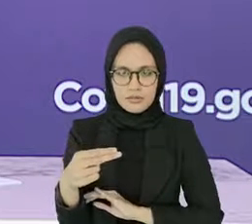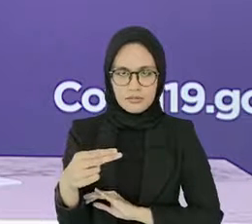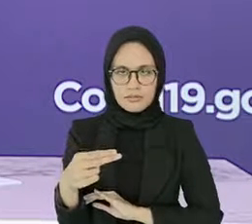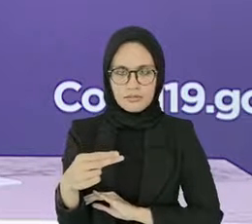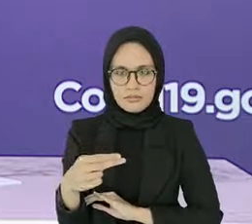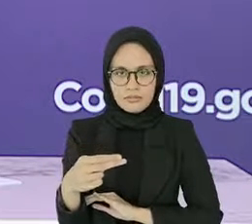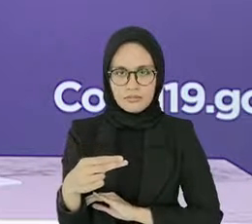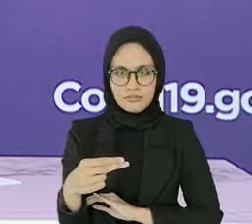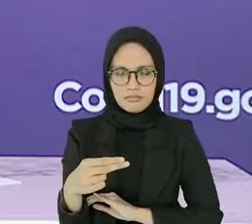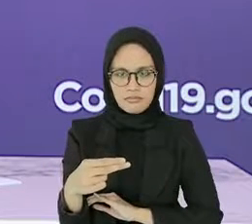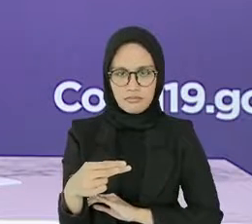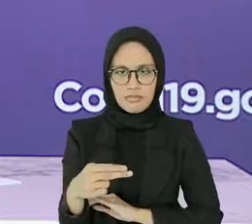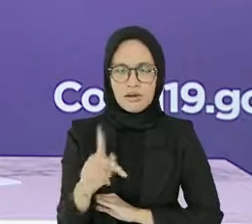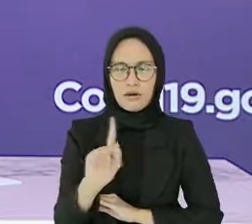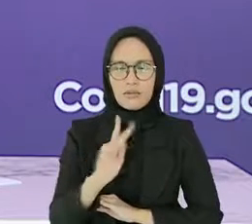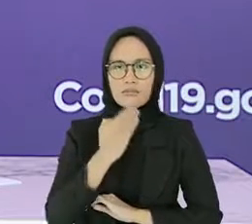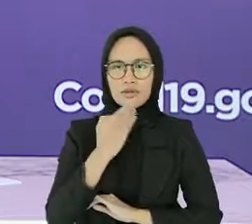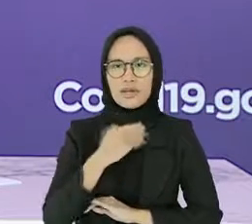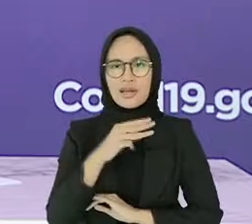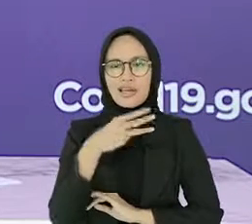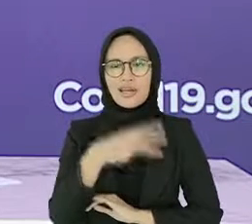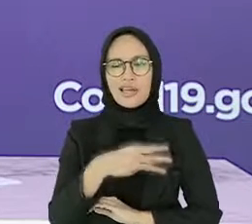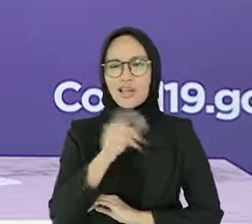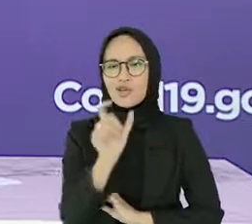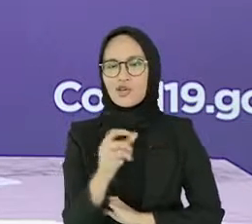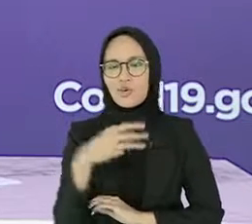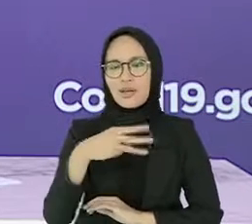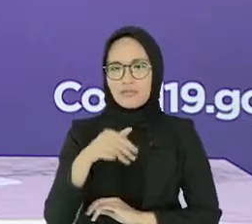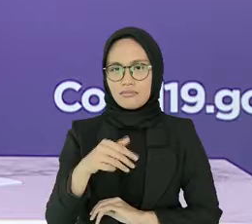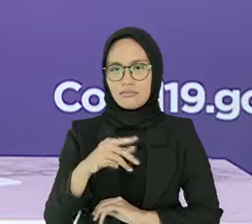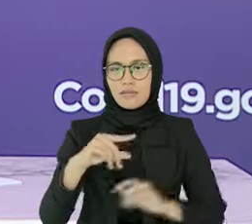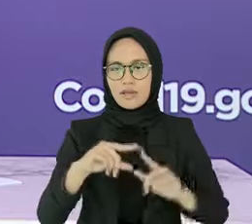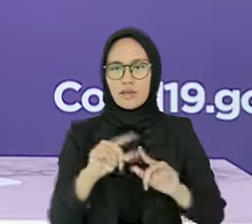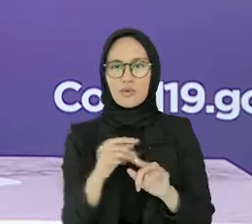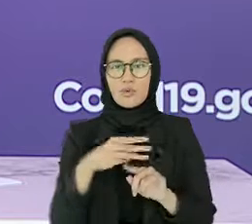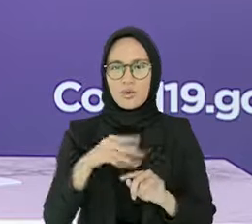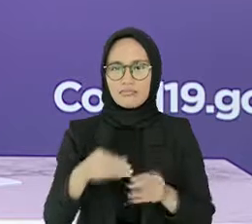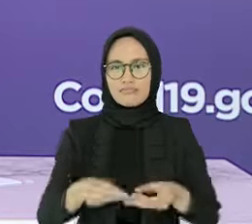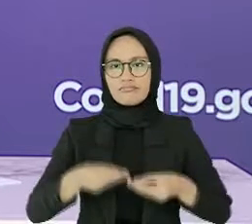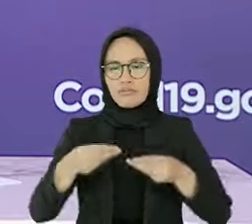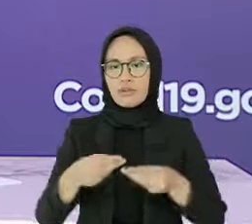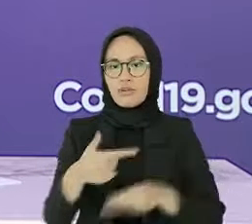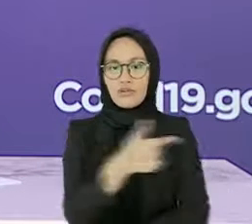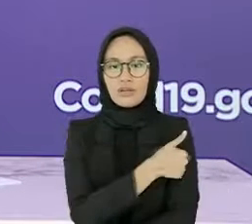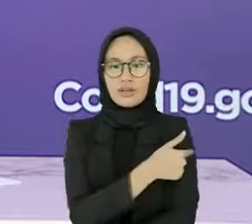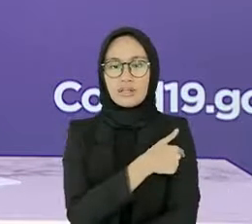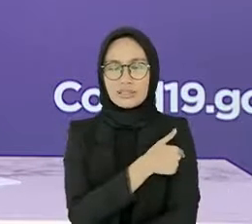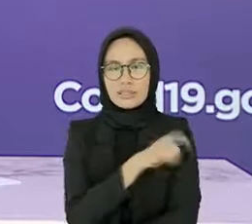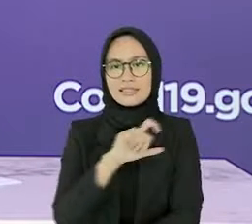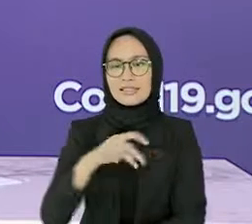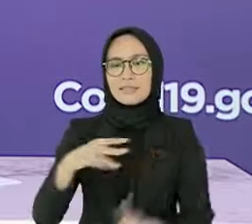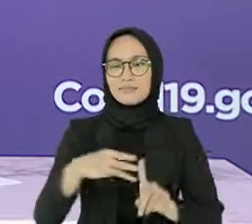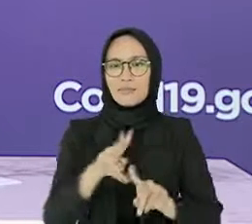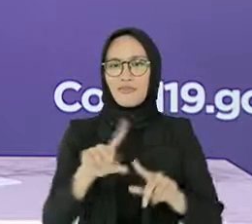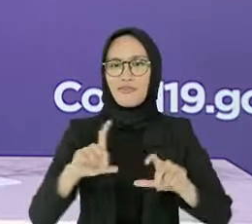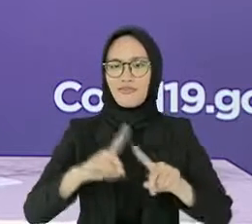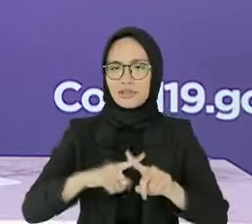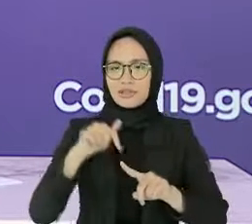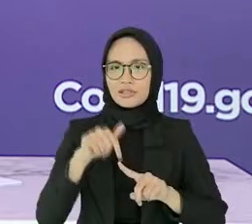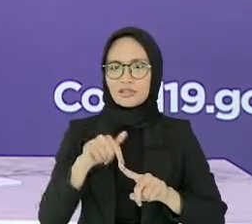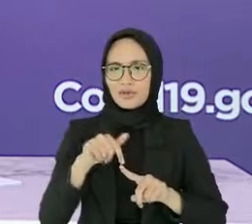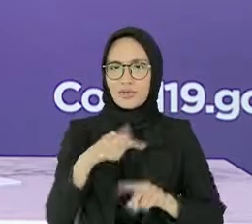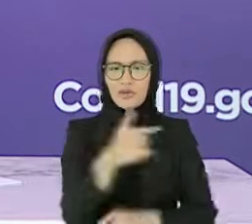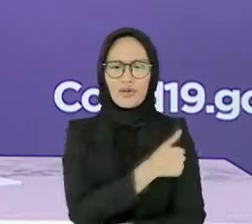resmi memberikan EUA kepada vaksin Civivax. Vaksin Civivax merupakan vaksin COVID